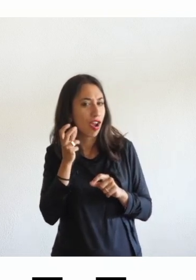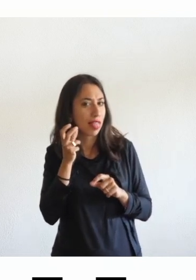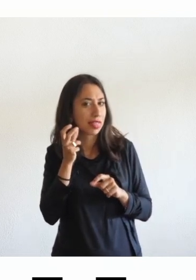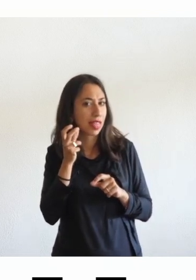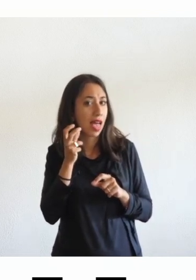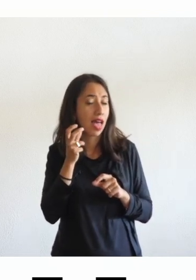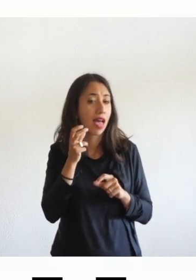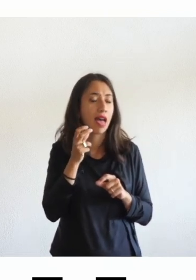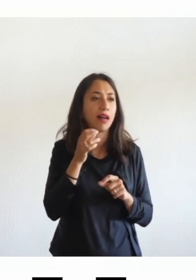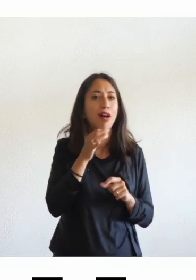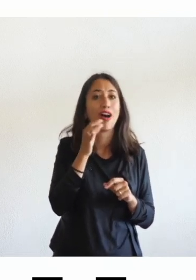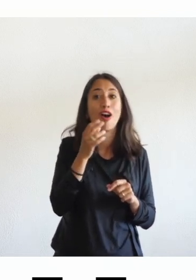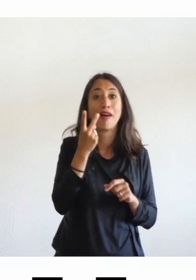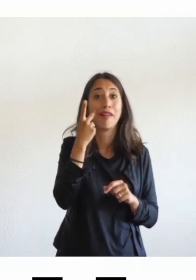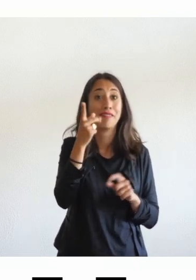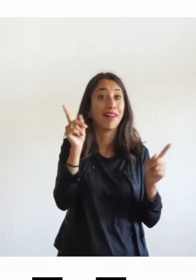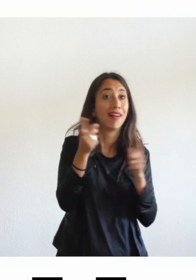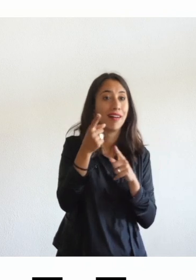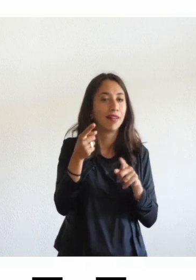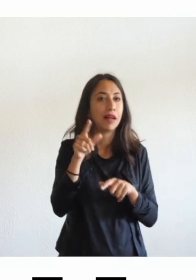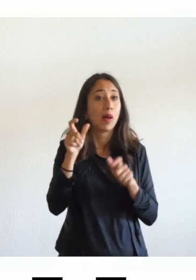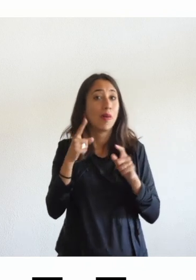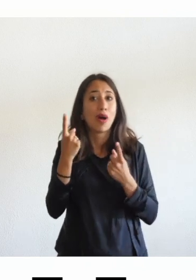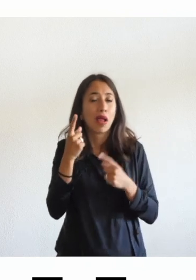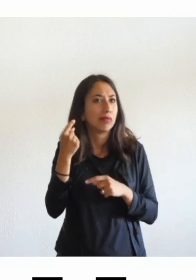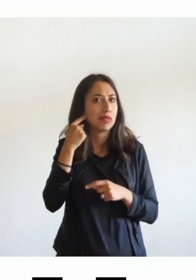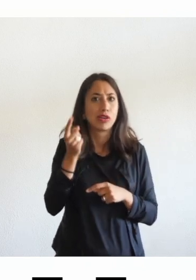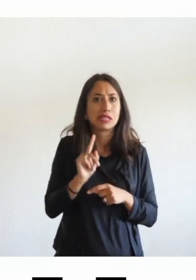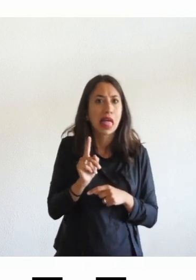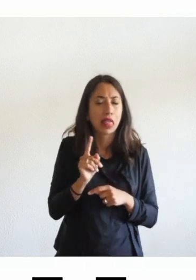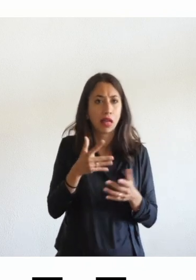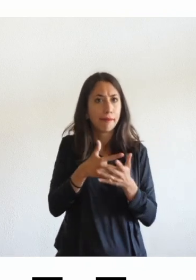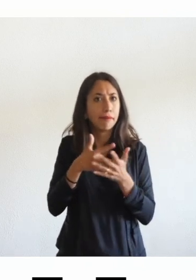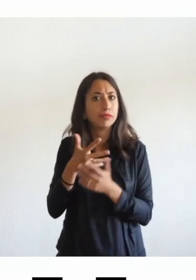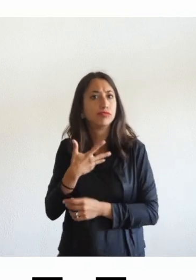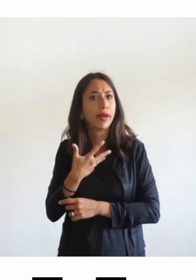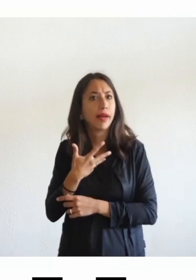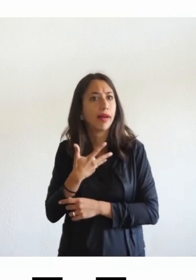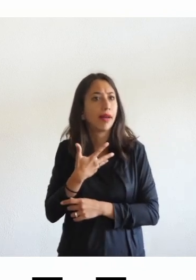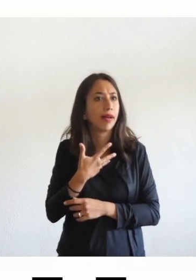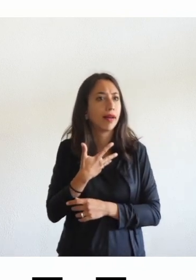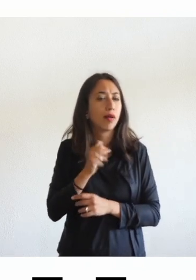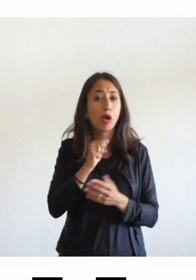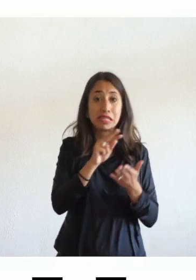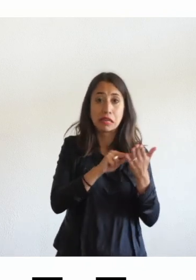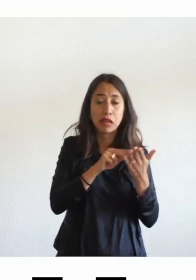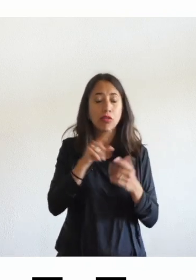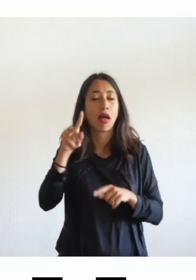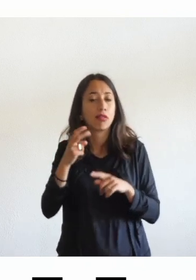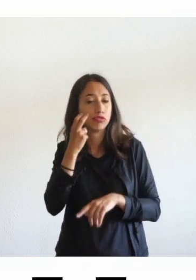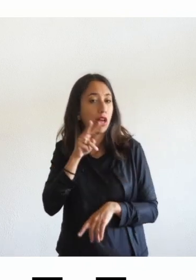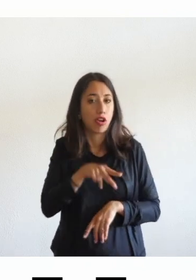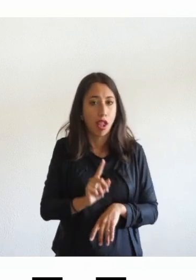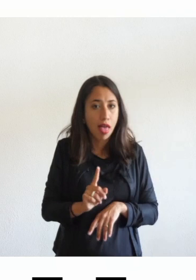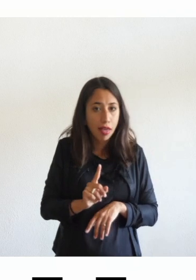se fornisco un contenuto scritto quello scritto qualcuno non potrà leggerlo quindi queste cose